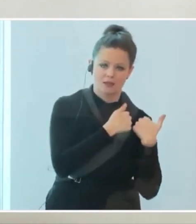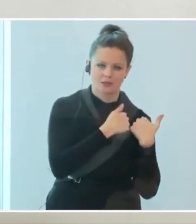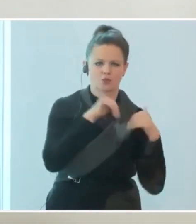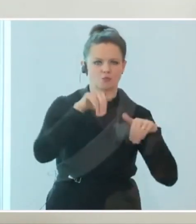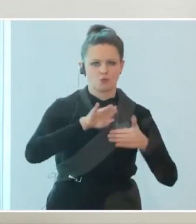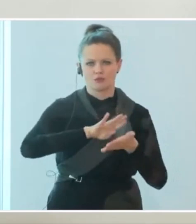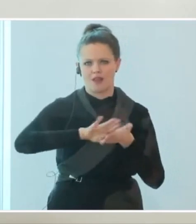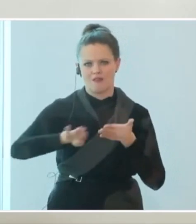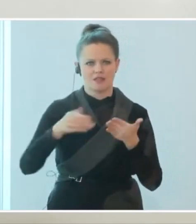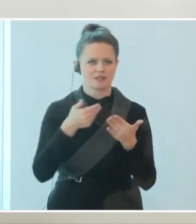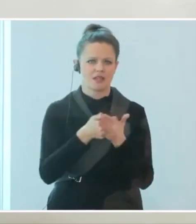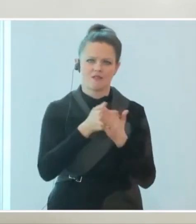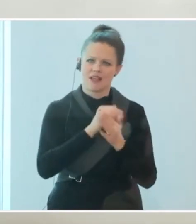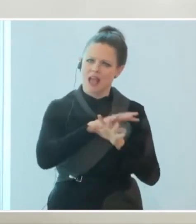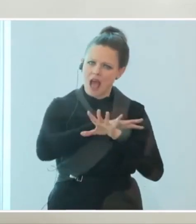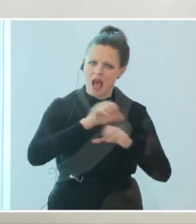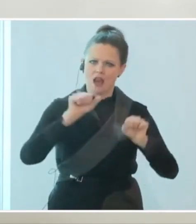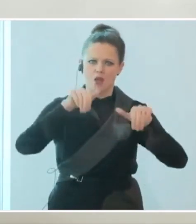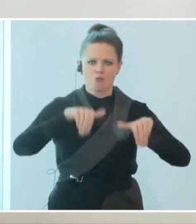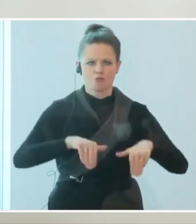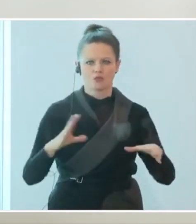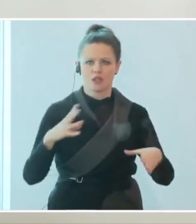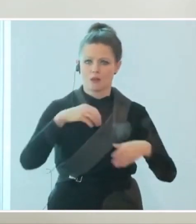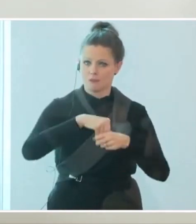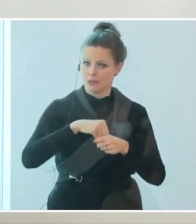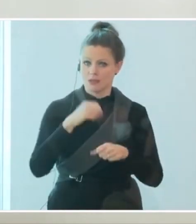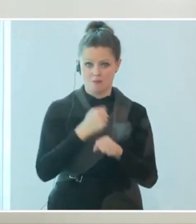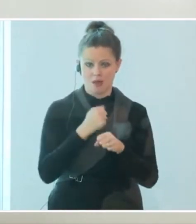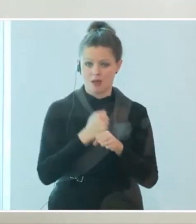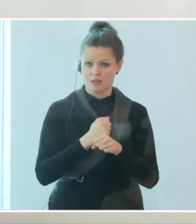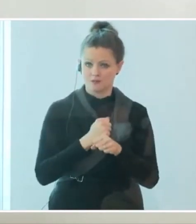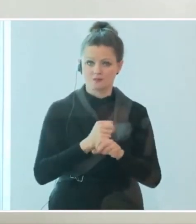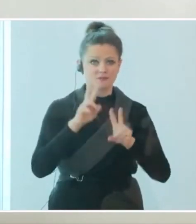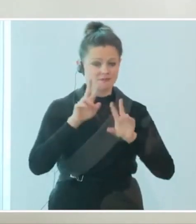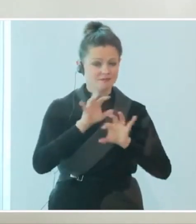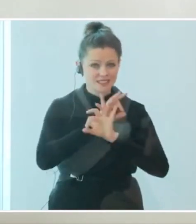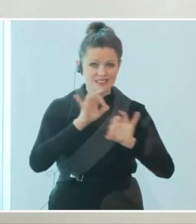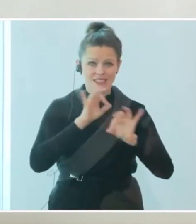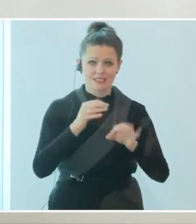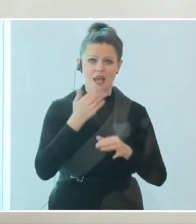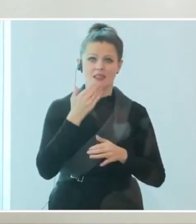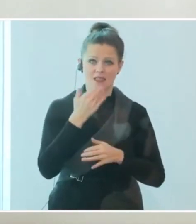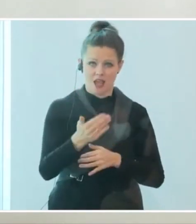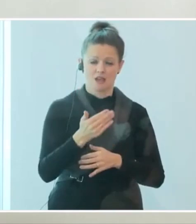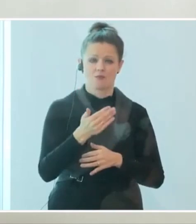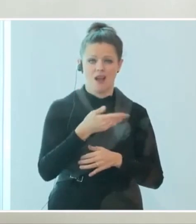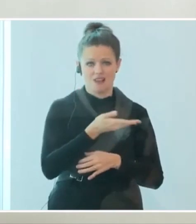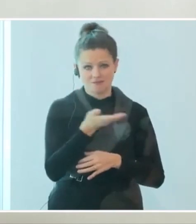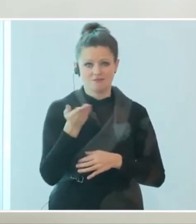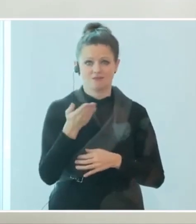ein Beitrag kommen soll und ich bin ja für dieses Verständnis letztlich auch natürlich sehr, sehr dankbar. Gleichzeitig brauchen wir dort eine